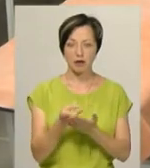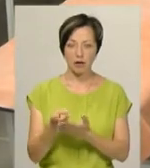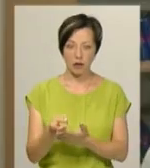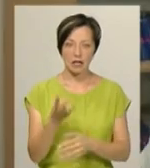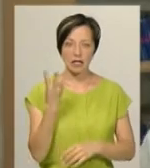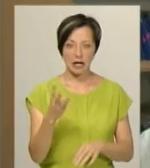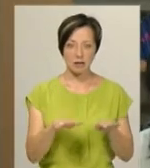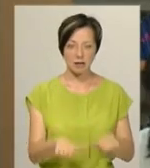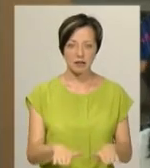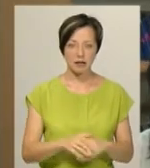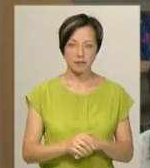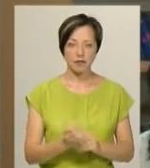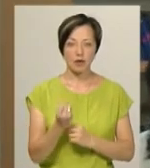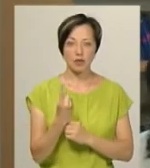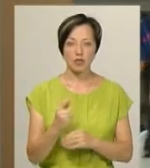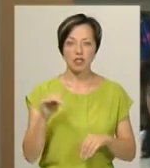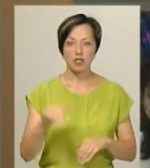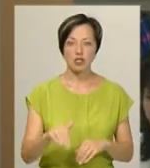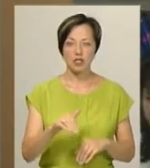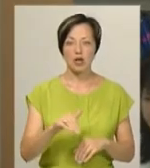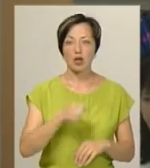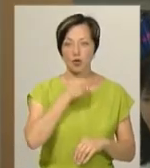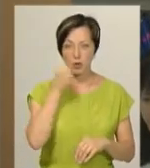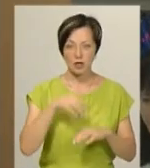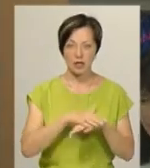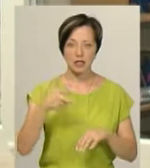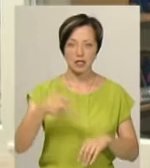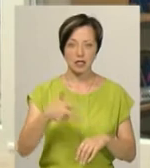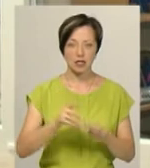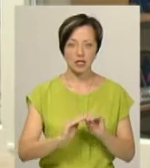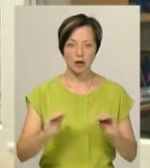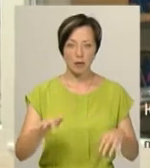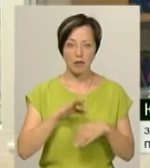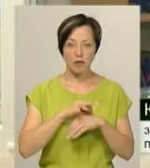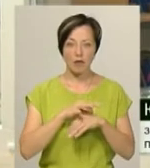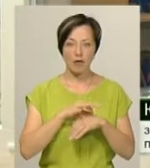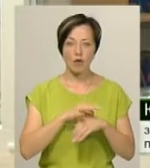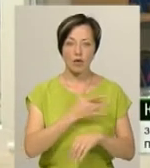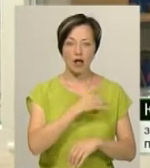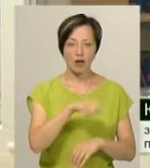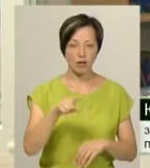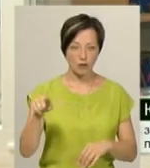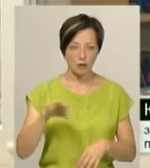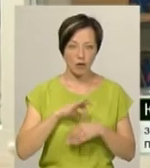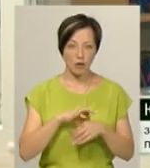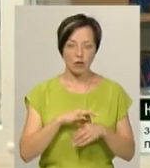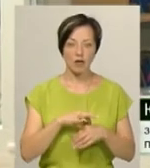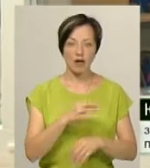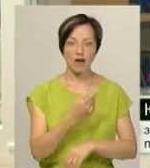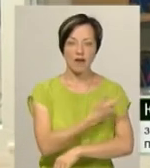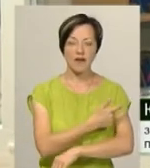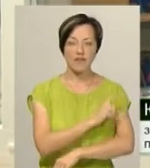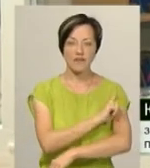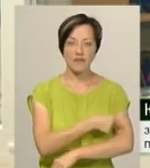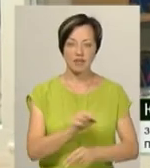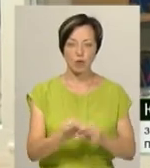маніпуляції. Близько 11 тисяч дорослого населення і 3 тисячі дитячого. Проводимо електрокардіограми, фізкабінет нас